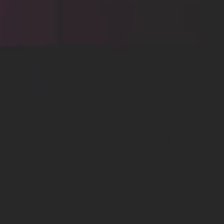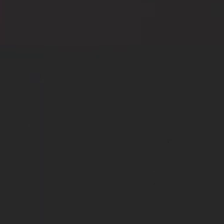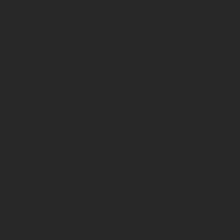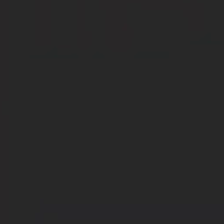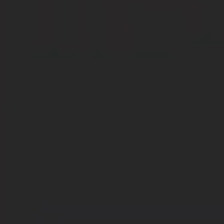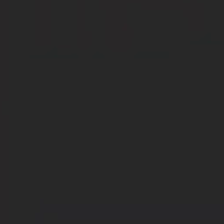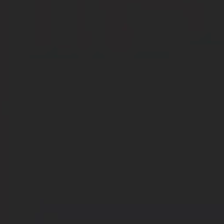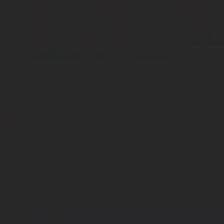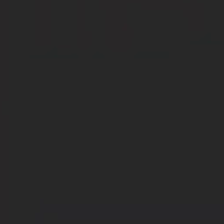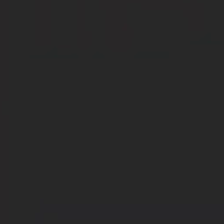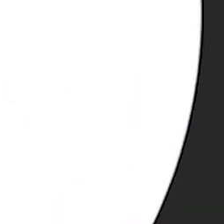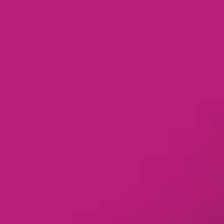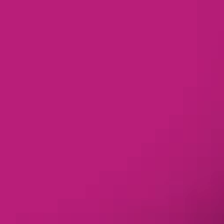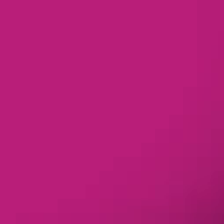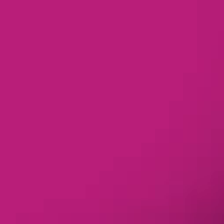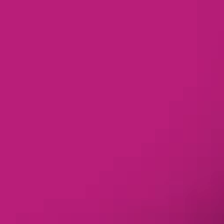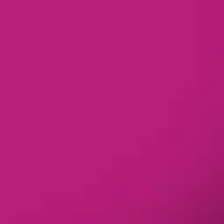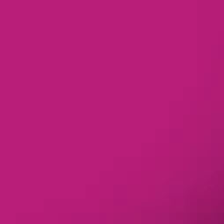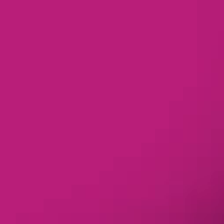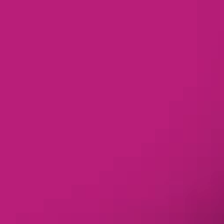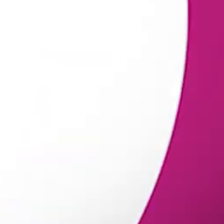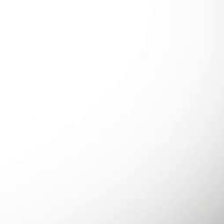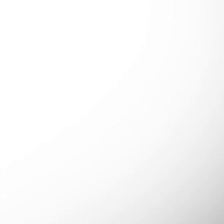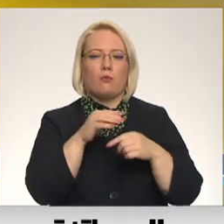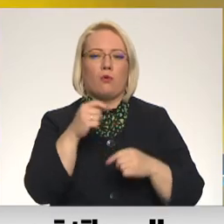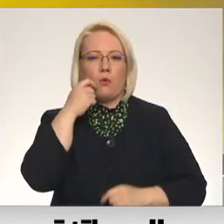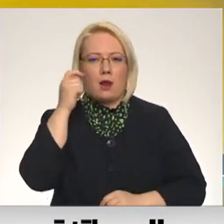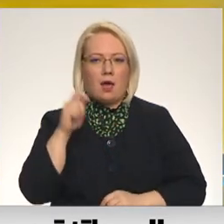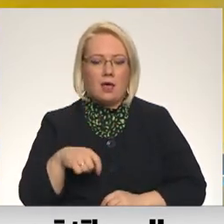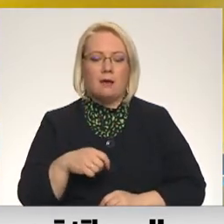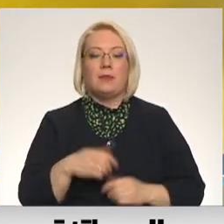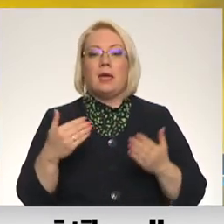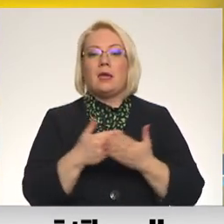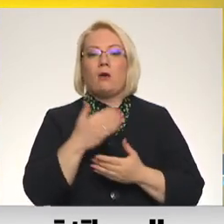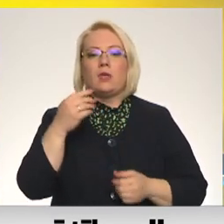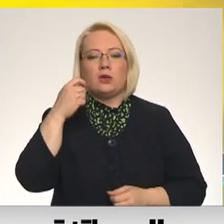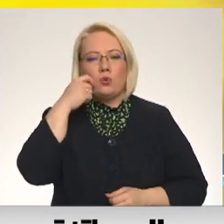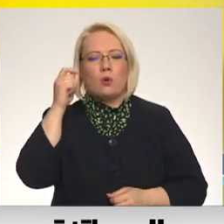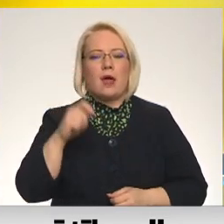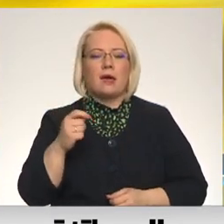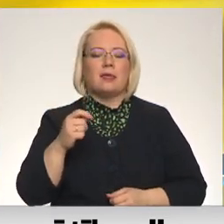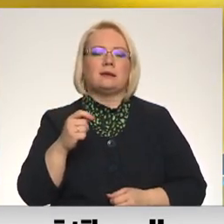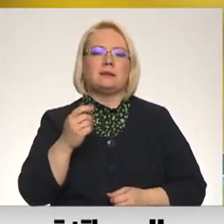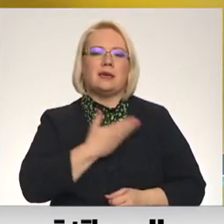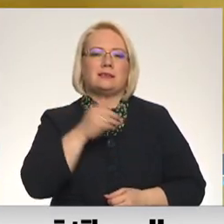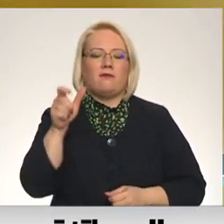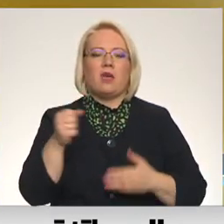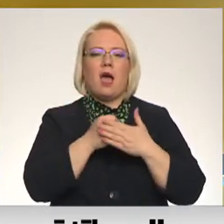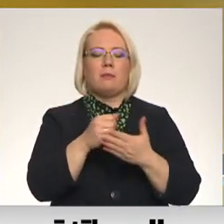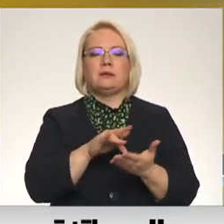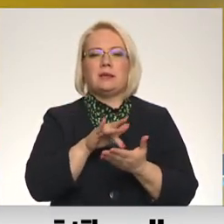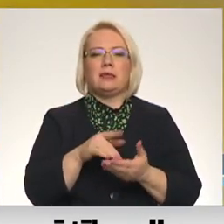Re, visi ēters ir te! Jaunais Ukrainas iedzīvotāji atbalsta centrs Vecrīgā dienā